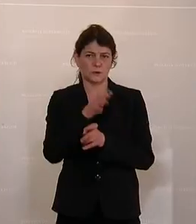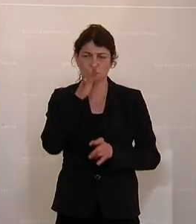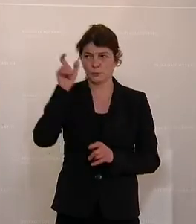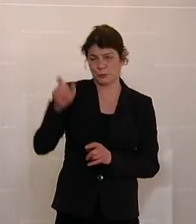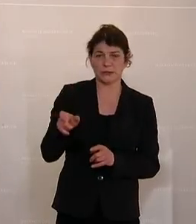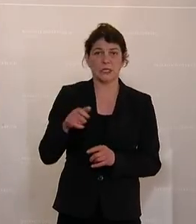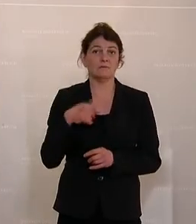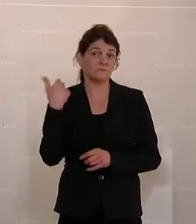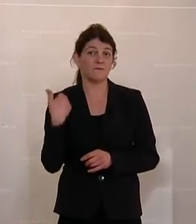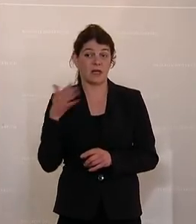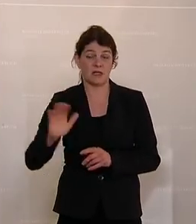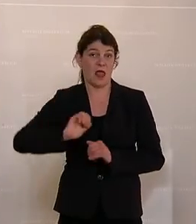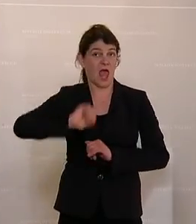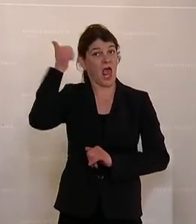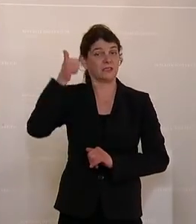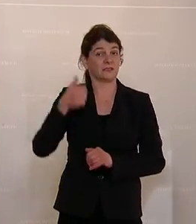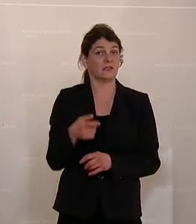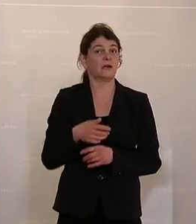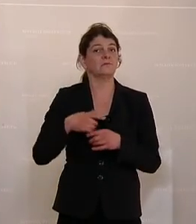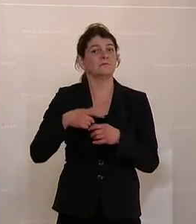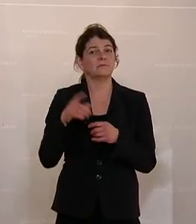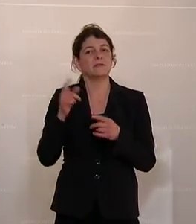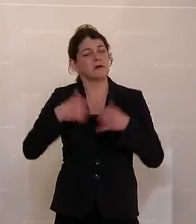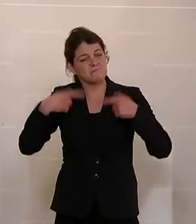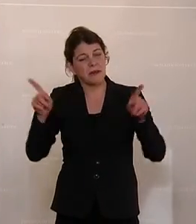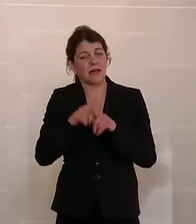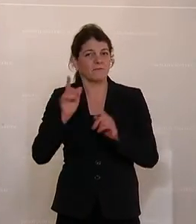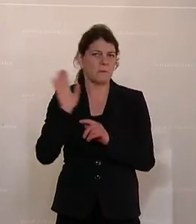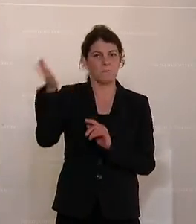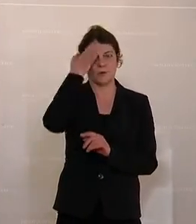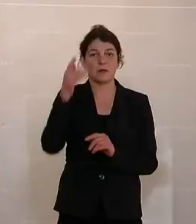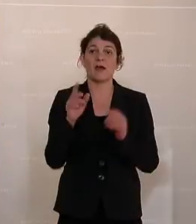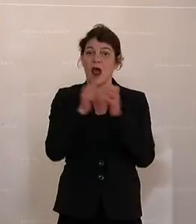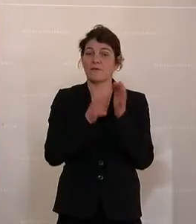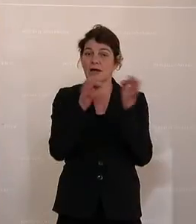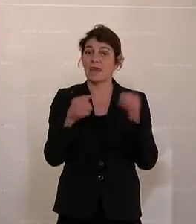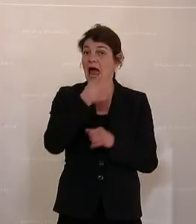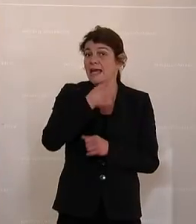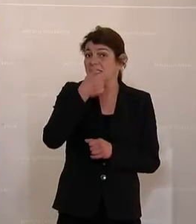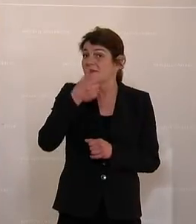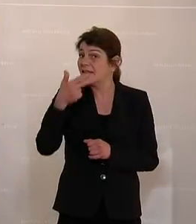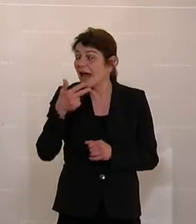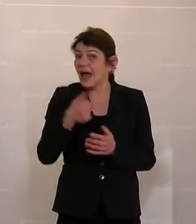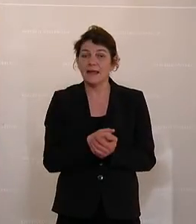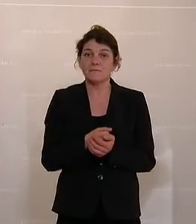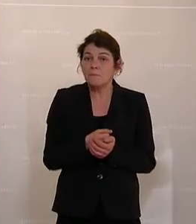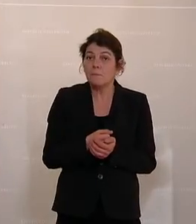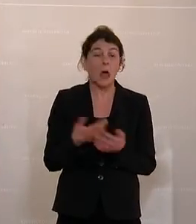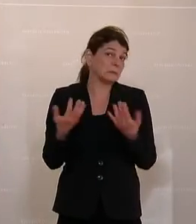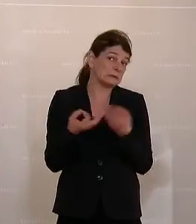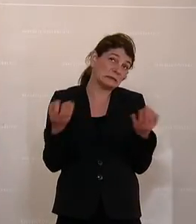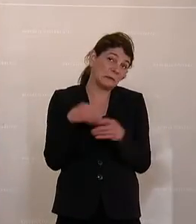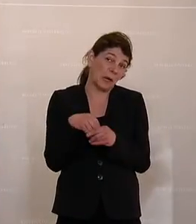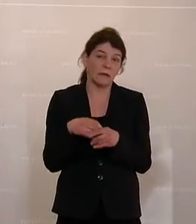hat seinen ersten großen Hit mit der Textzeile begonnen. Eins, zwei, drei, aber es ist nichts dabei.